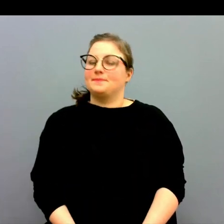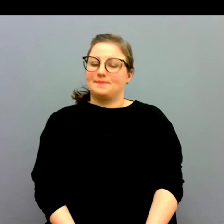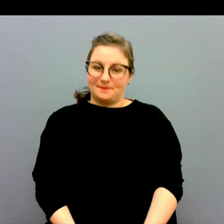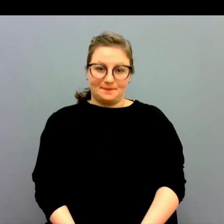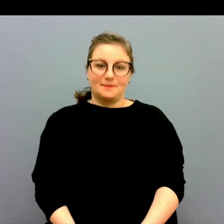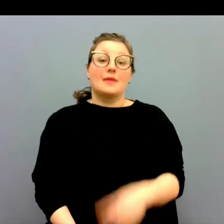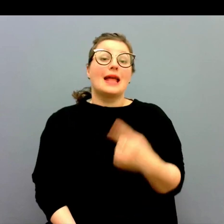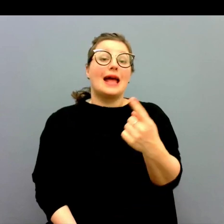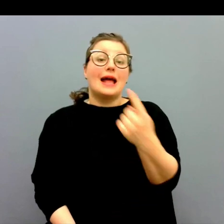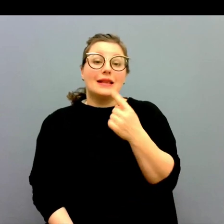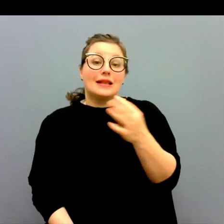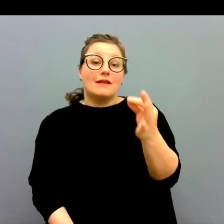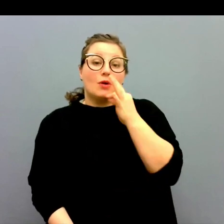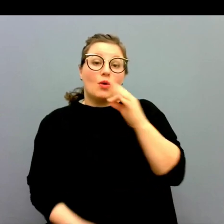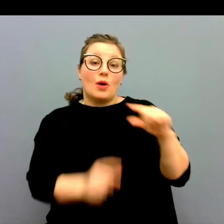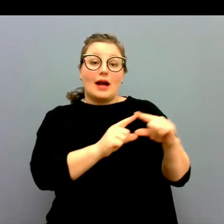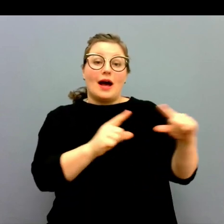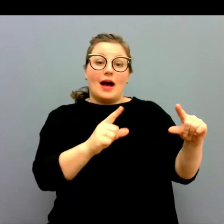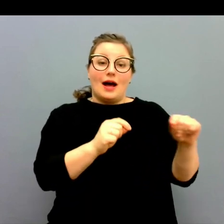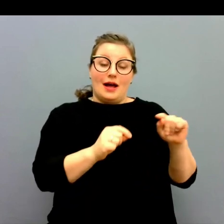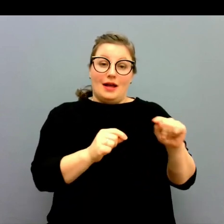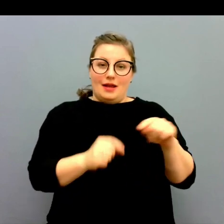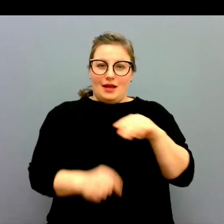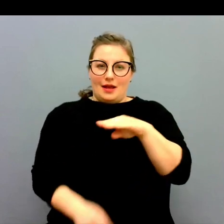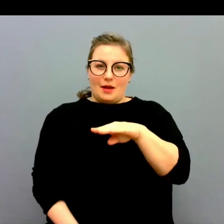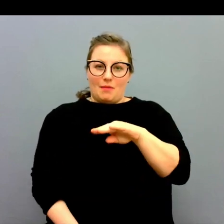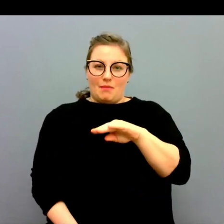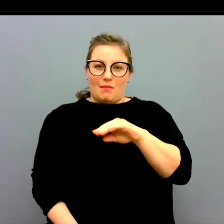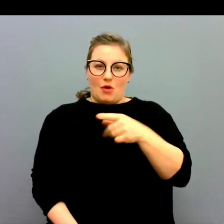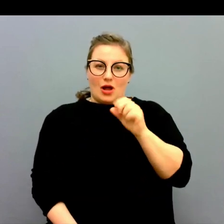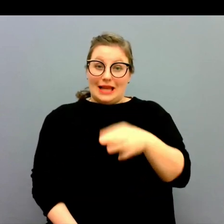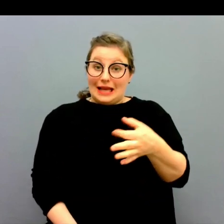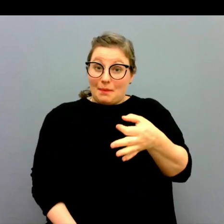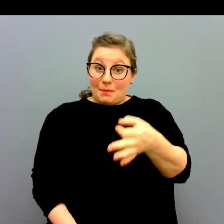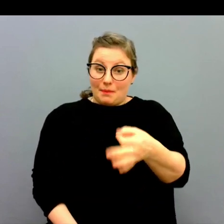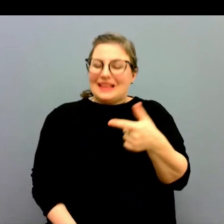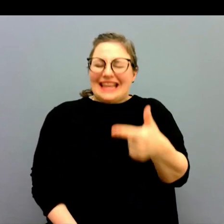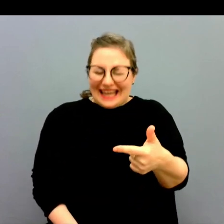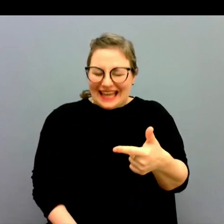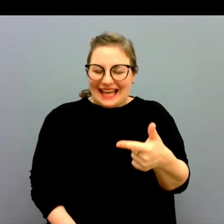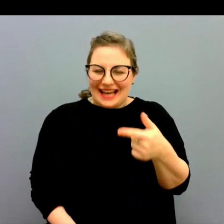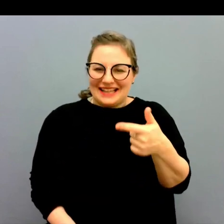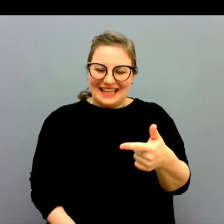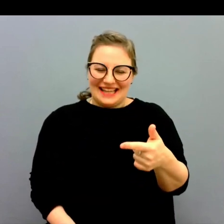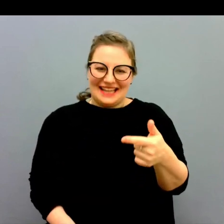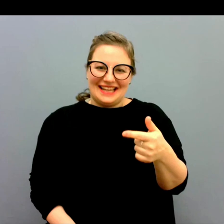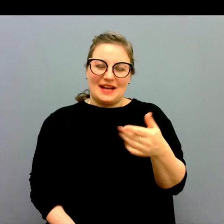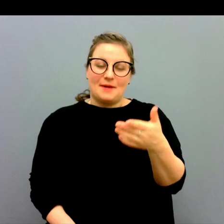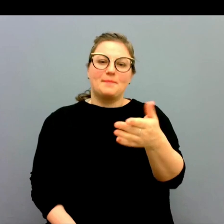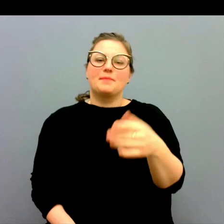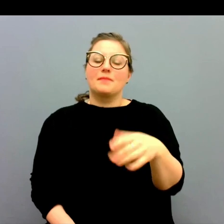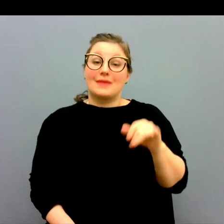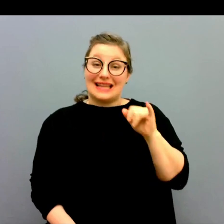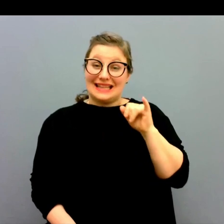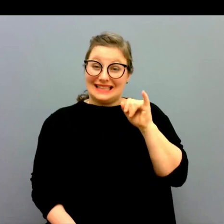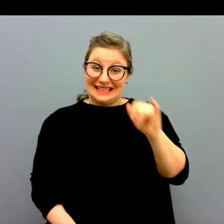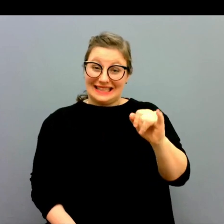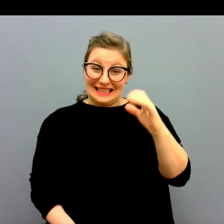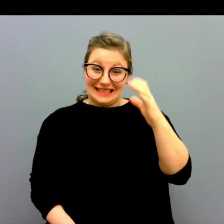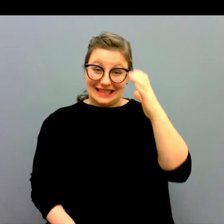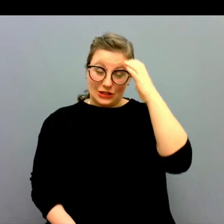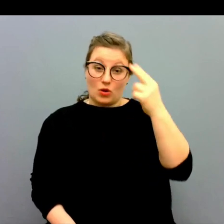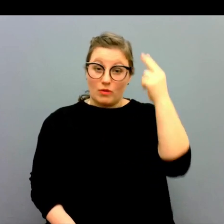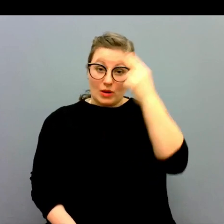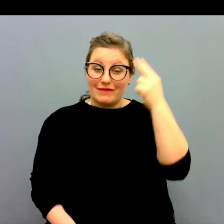En annan fråga här som Malin P. kanske kan svara på. På Stockholms